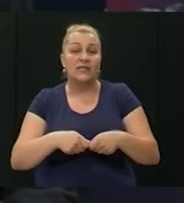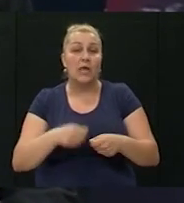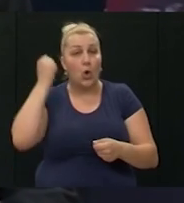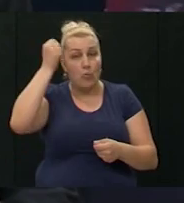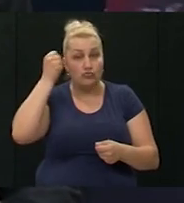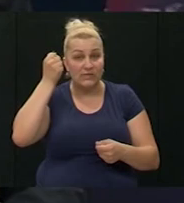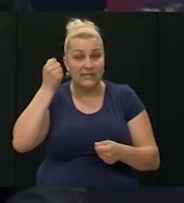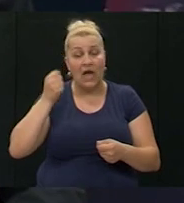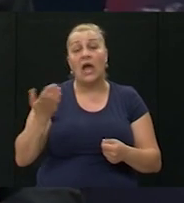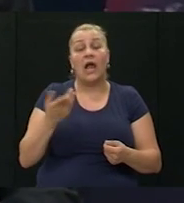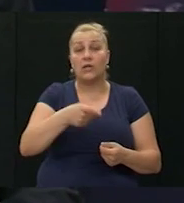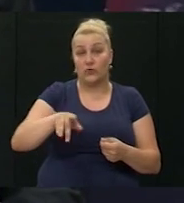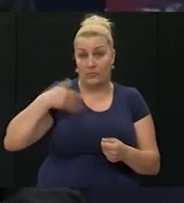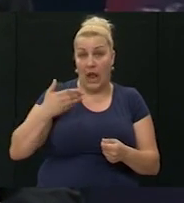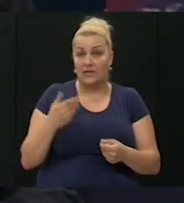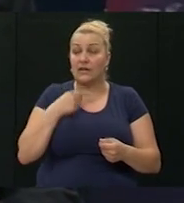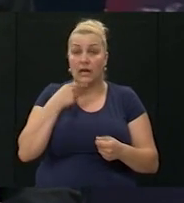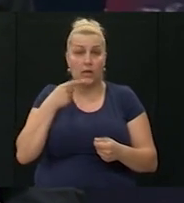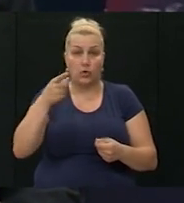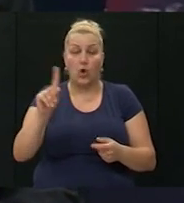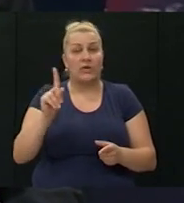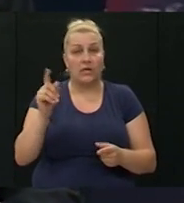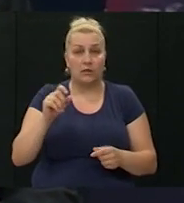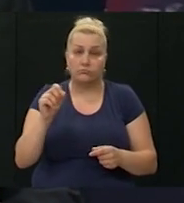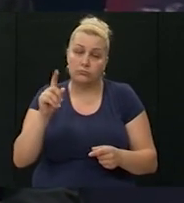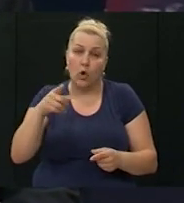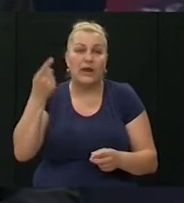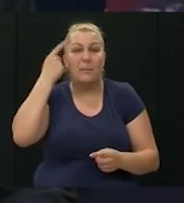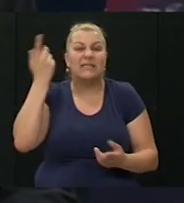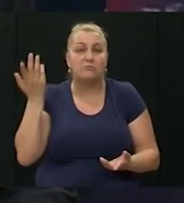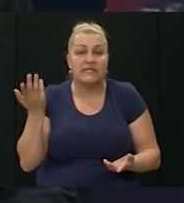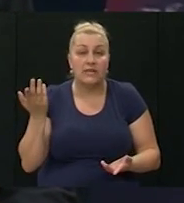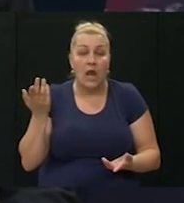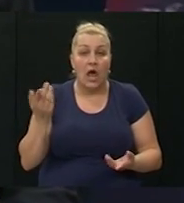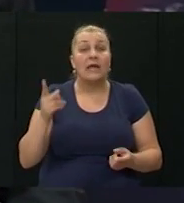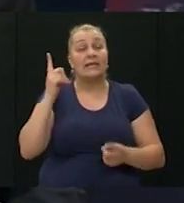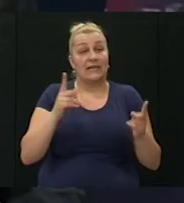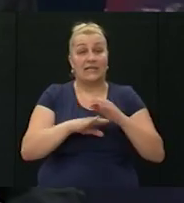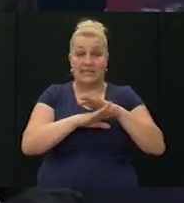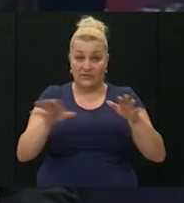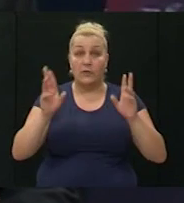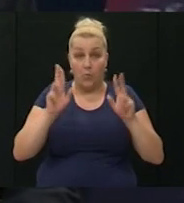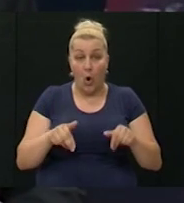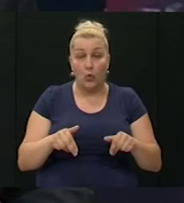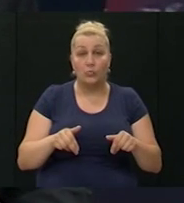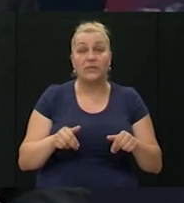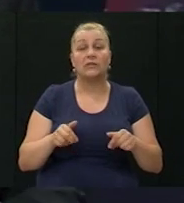časnici u oficiri tada upozorili da je to nonsens, da nema smisla nikakvoga, ili da dozvolimo svima organiziranje, ili da se žurno ukinemo, da